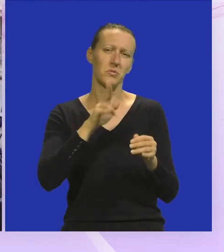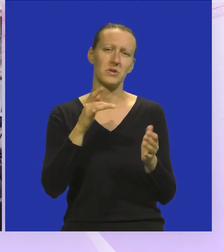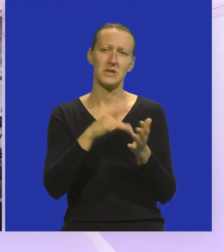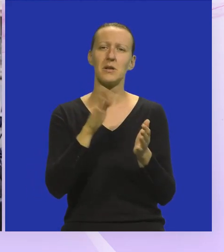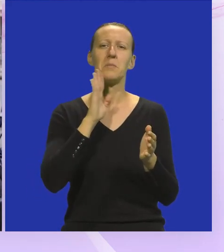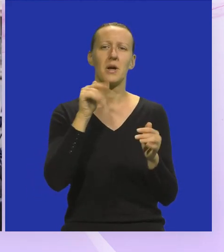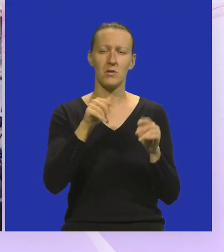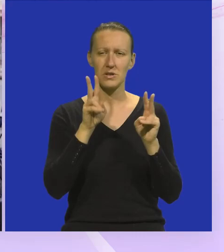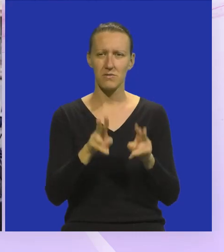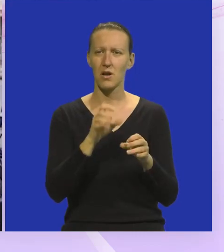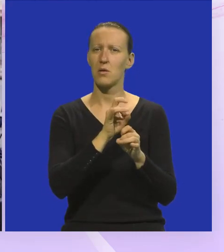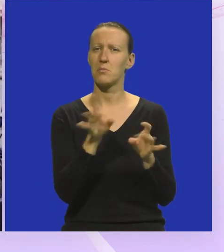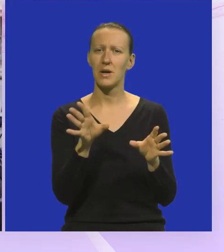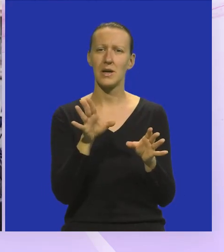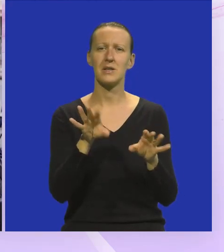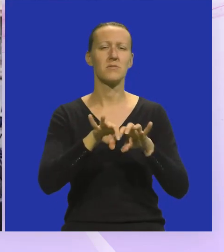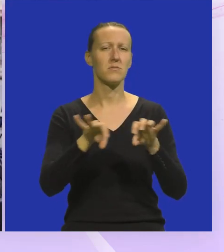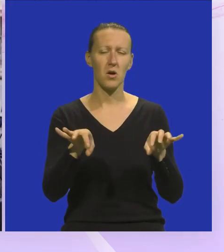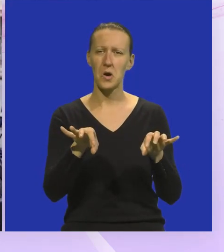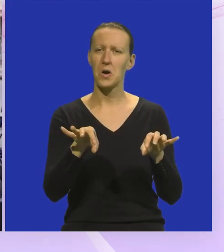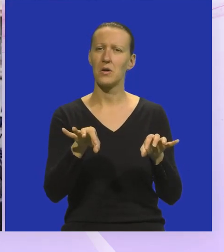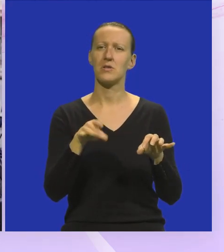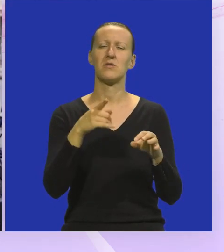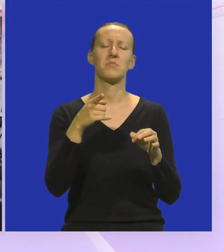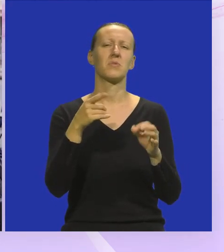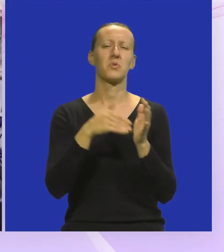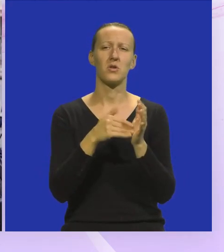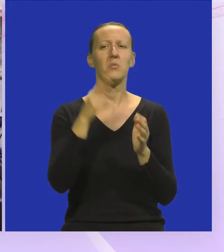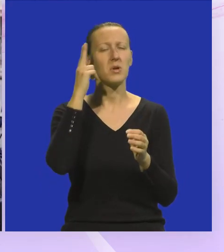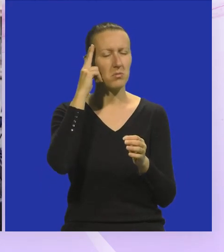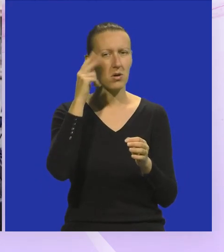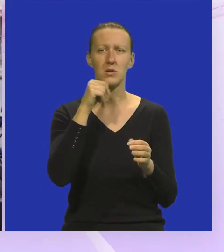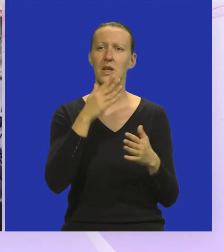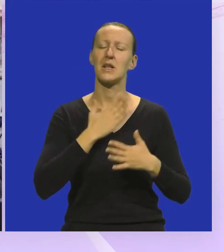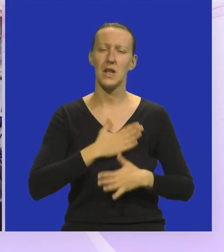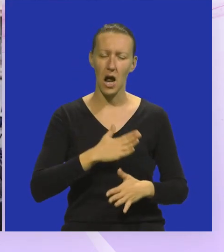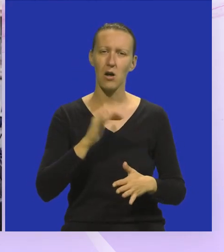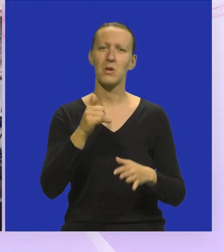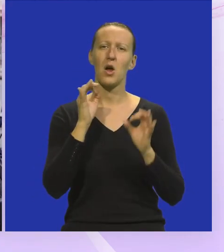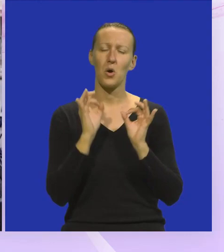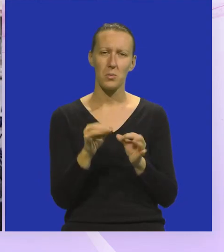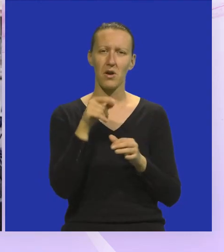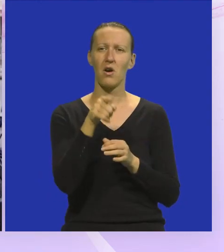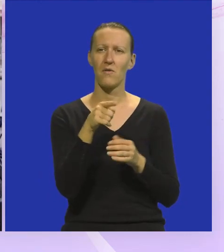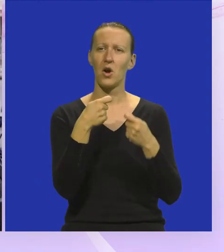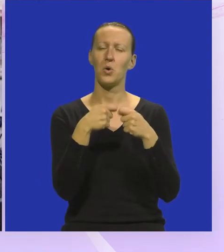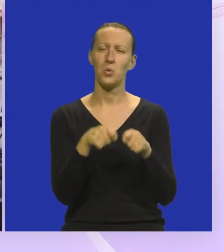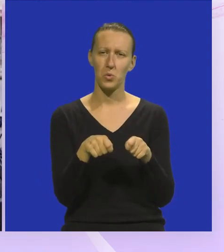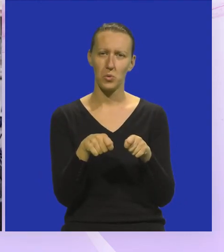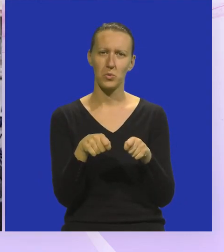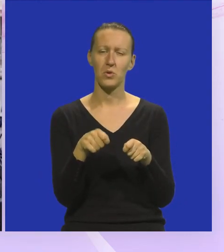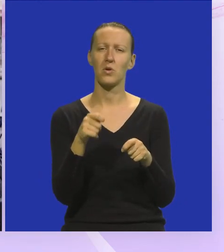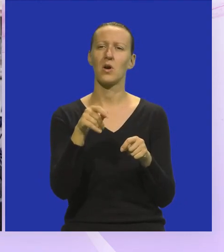da Medulin doista bez ikakvih posebnih intervencija prepoznaje i drago mi je da je upravo ova udruga